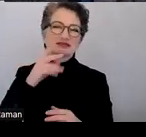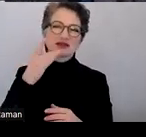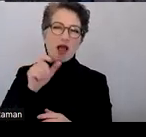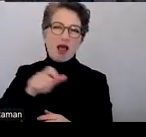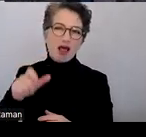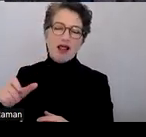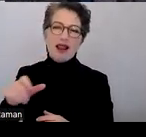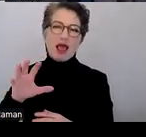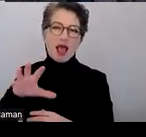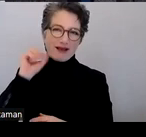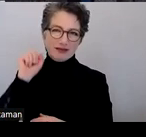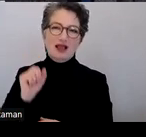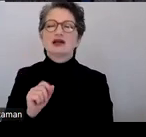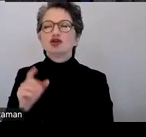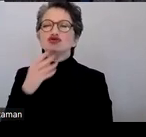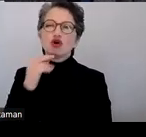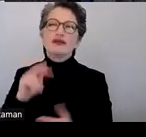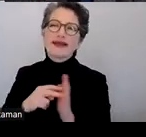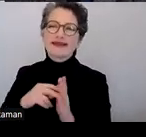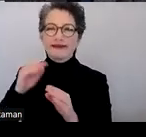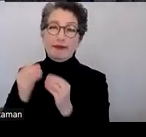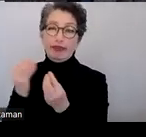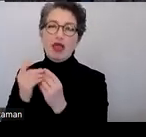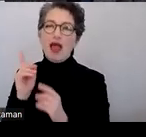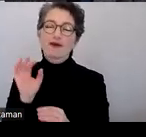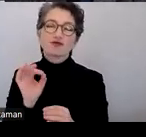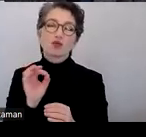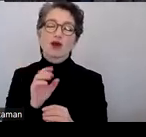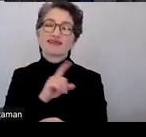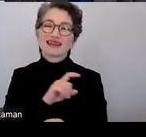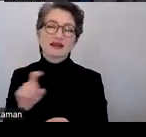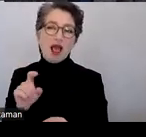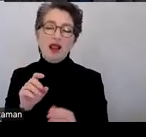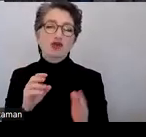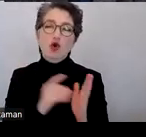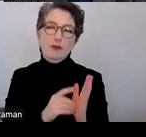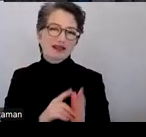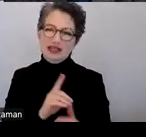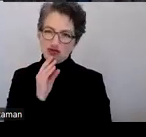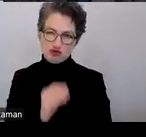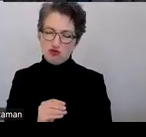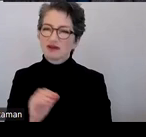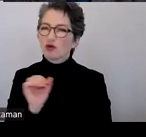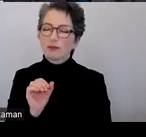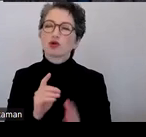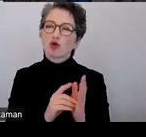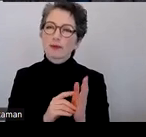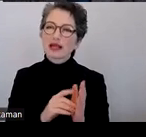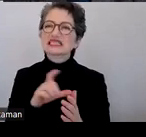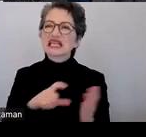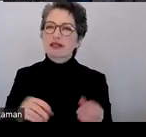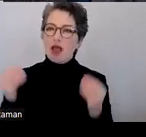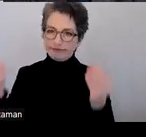der Technik, aber ist nicht gerade schön, wenn es um digitale Dokumente geht, weil man legt irgendwie ein Dokument auf den Scanner